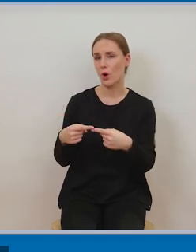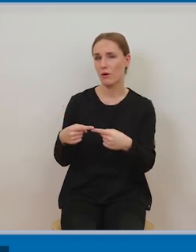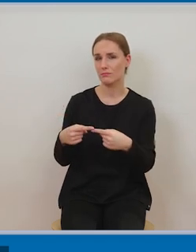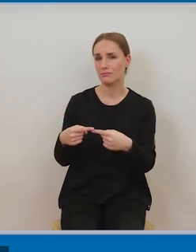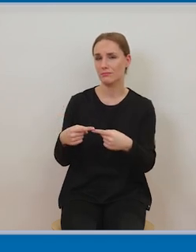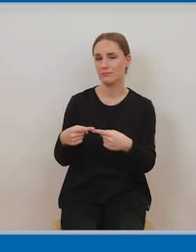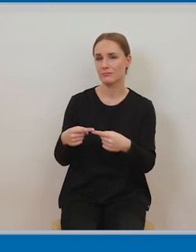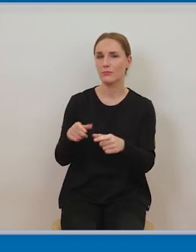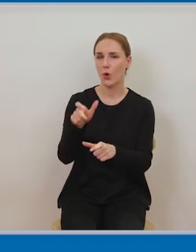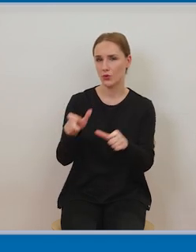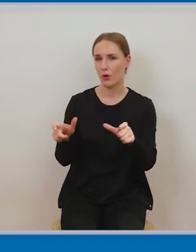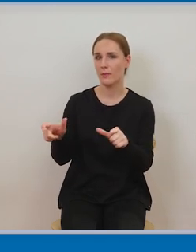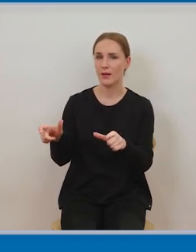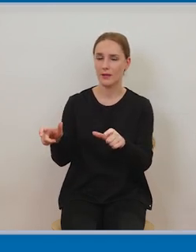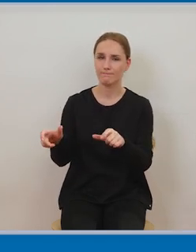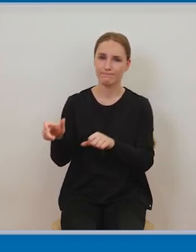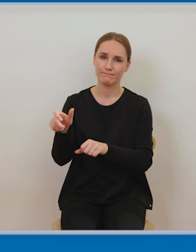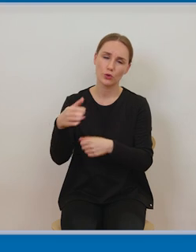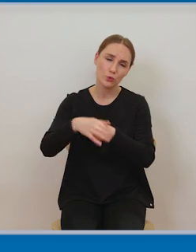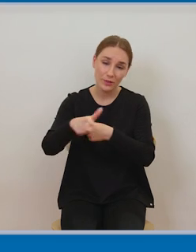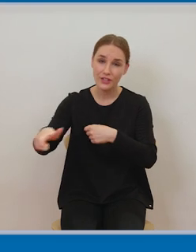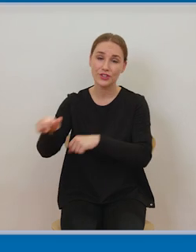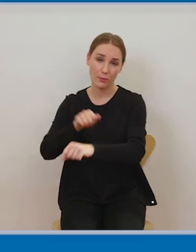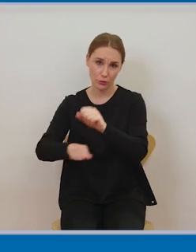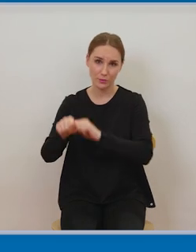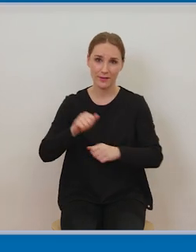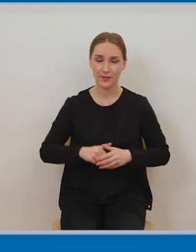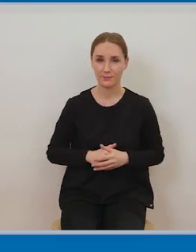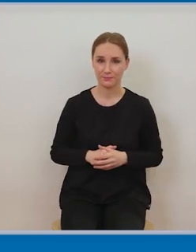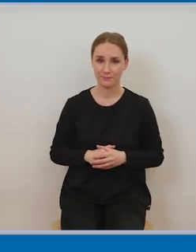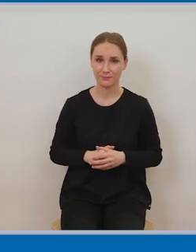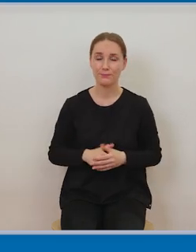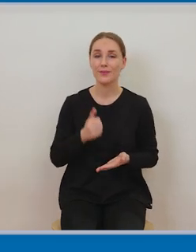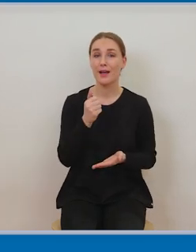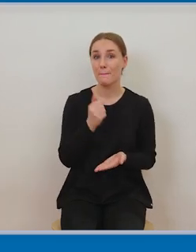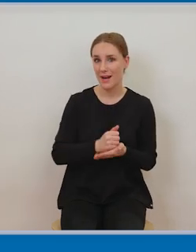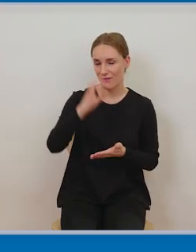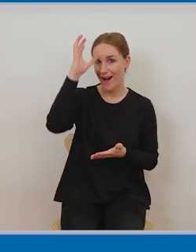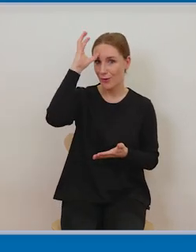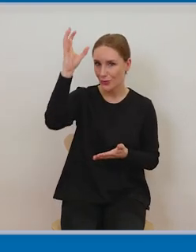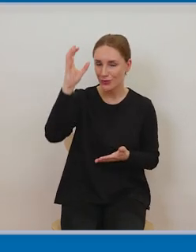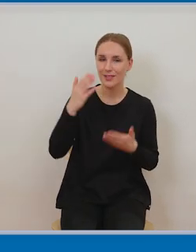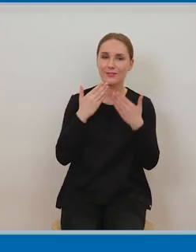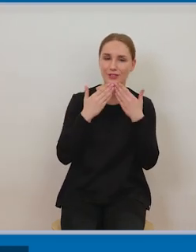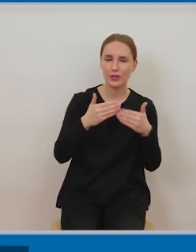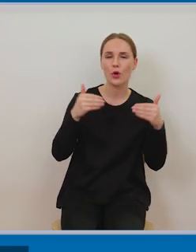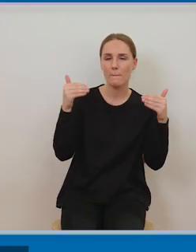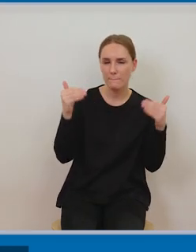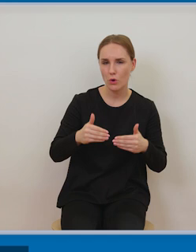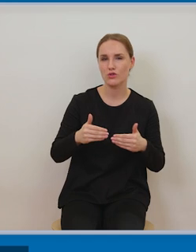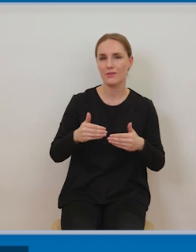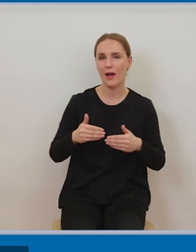wersji podstawowej ale też udostępniać tym studentom te materiały specjalne